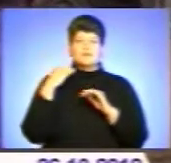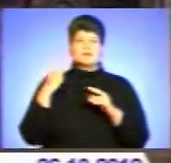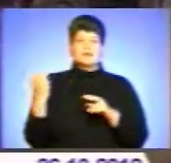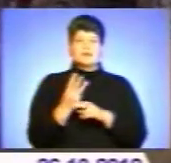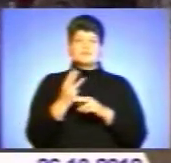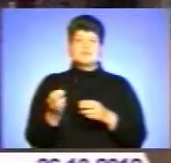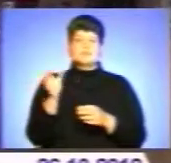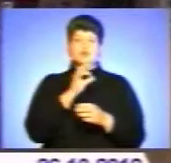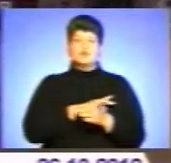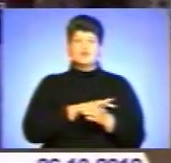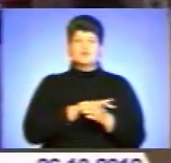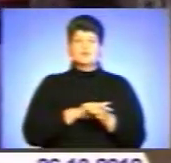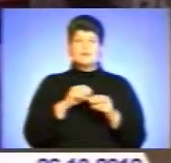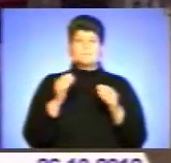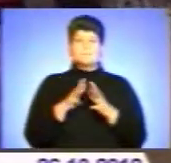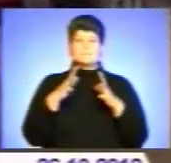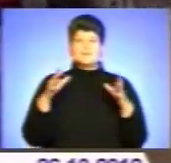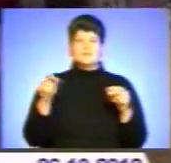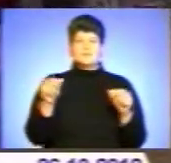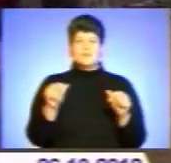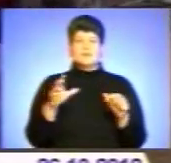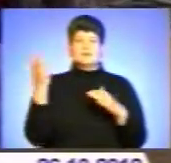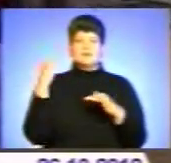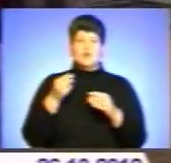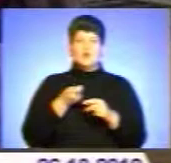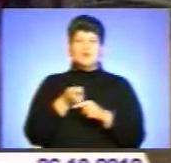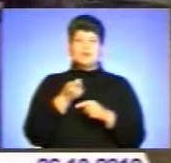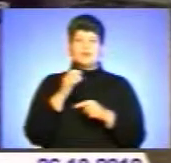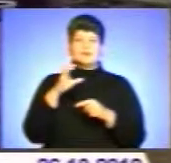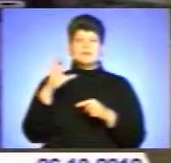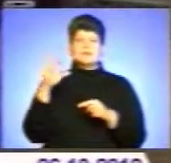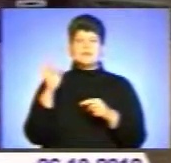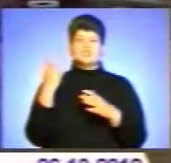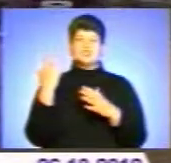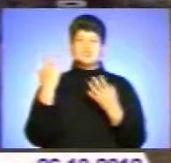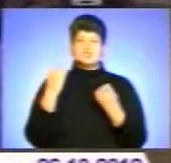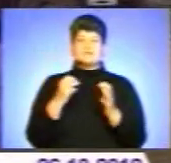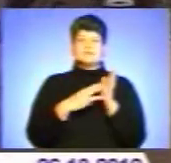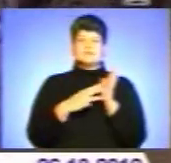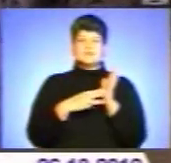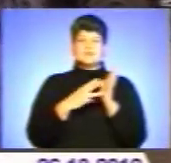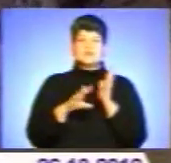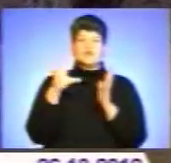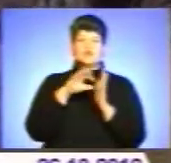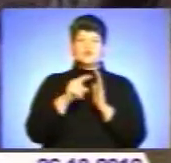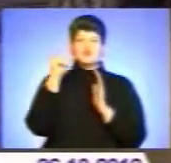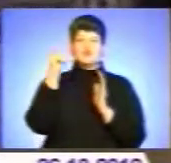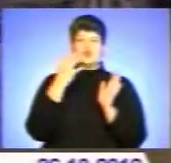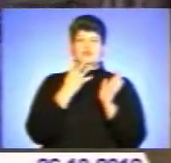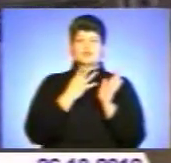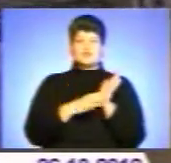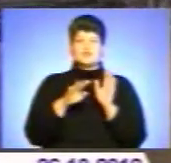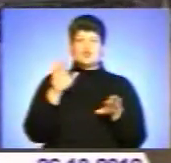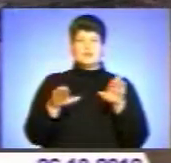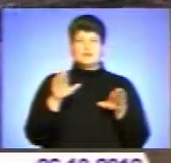посівах, ніж незалежна, і була житницею СРСР. Іще в 80-х при посівах вносили 190 кілограмів на один